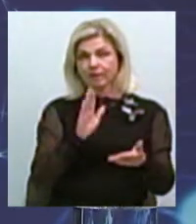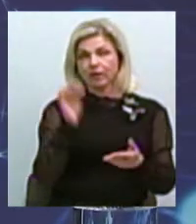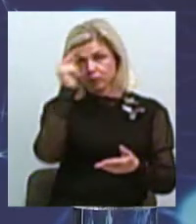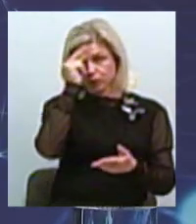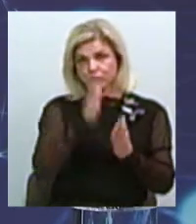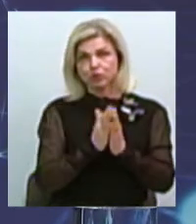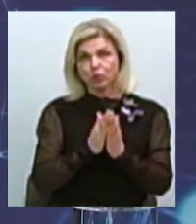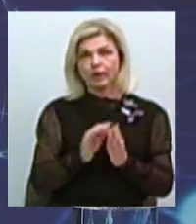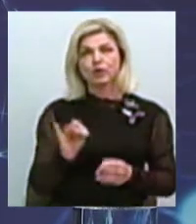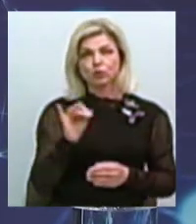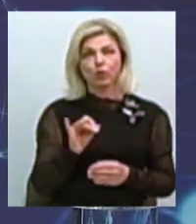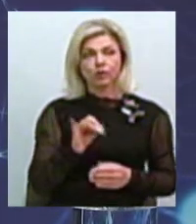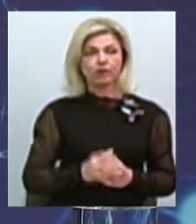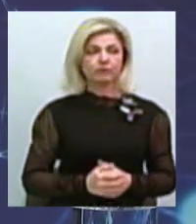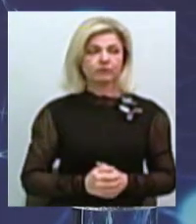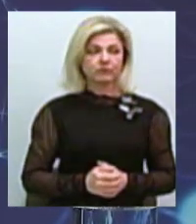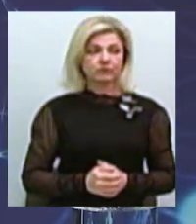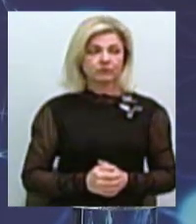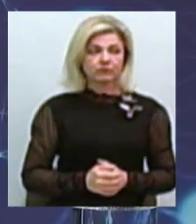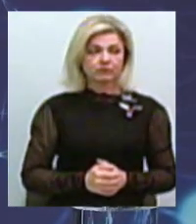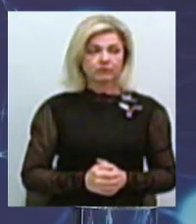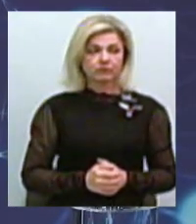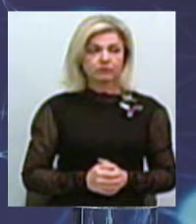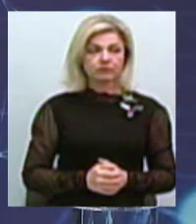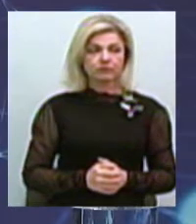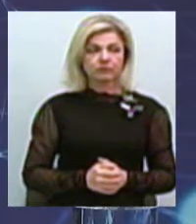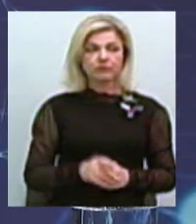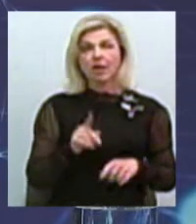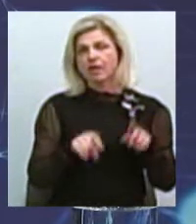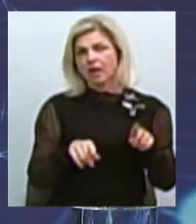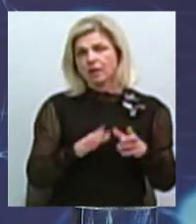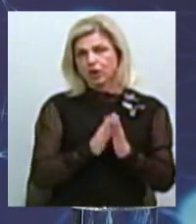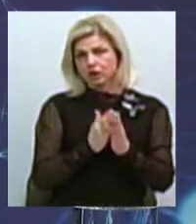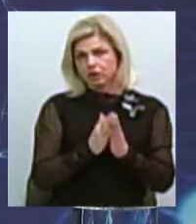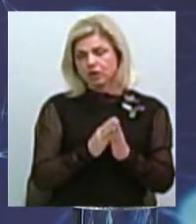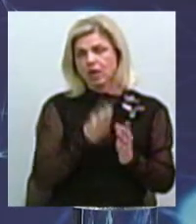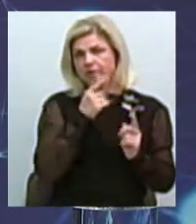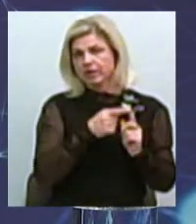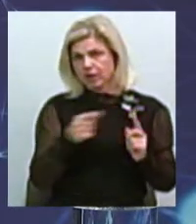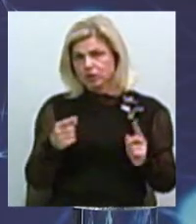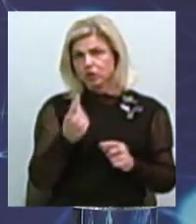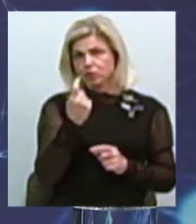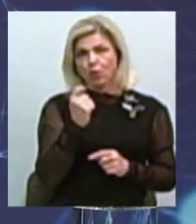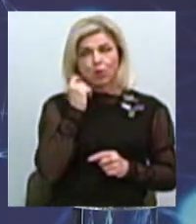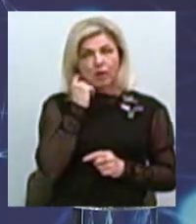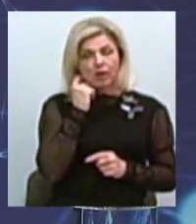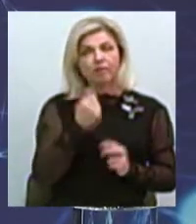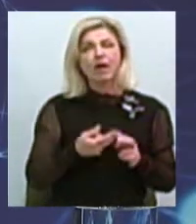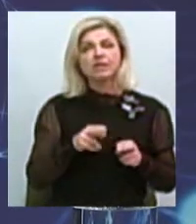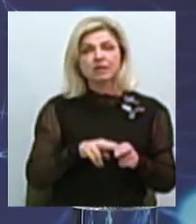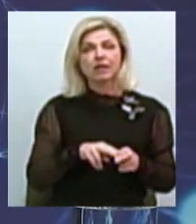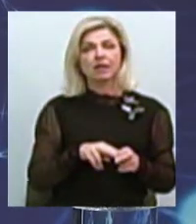у деякі книжки вже протягом майже 200 років. Але це є